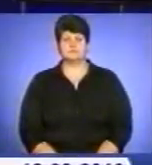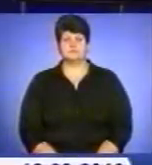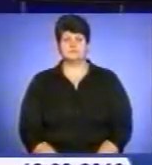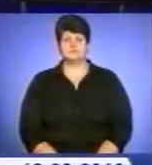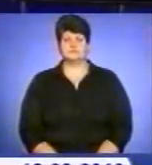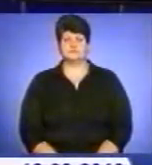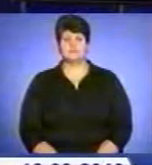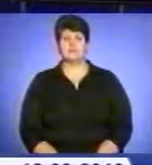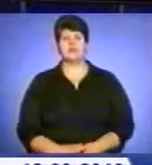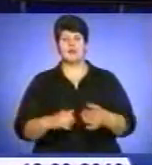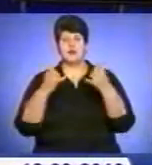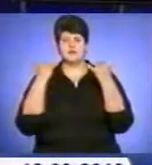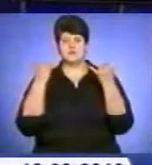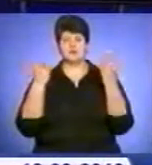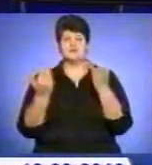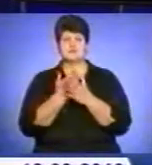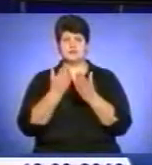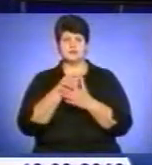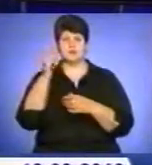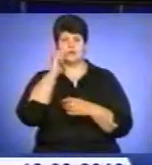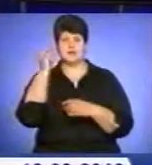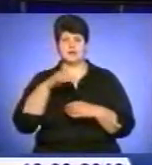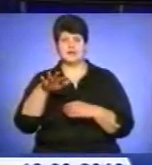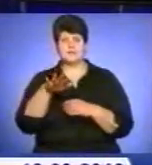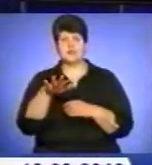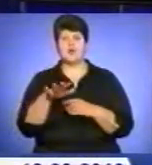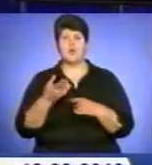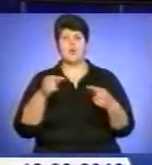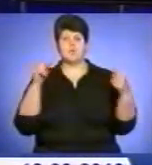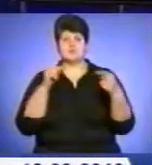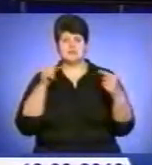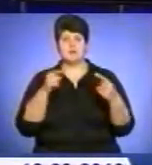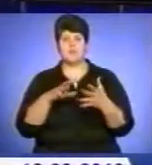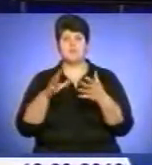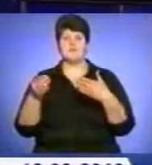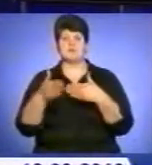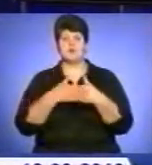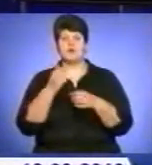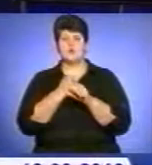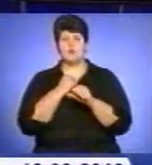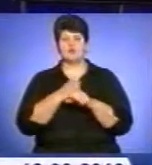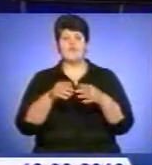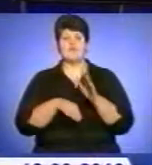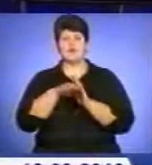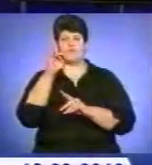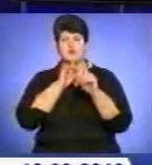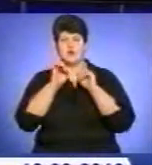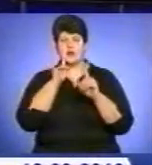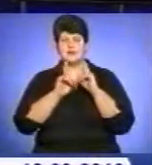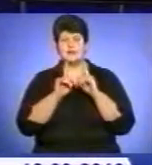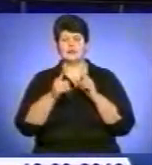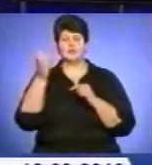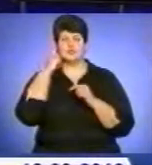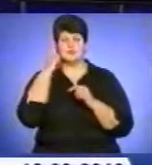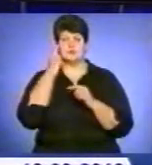А тепер довістей з України. Опозиція досі блокує роботу Верховної Ради. Думки українців щодо дій опозиціонерів –